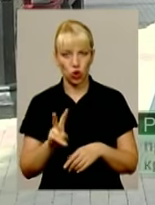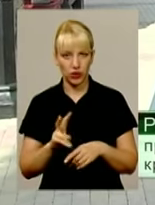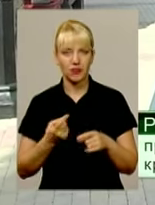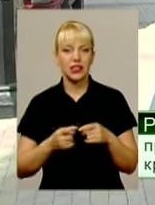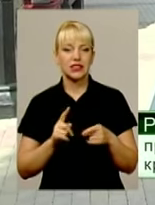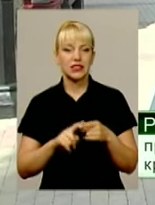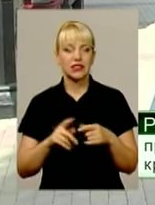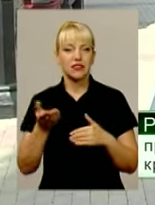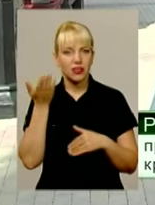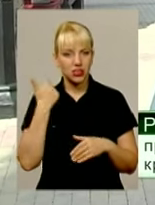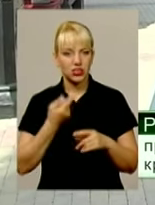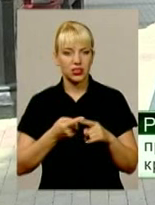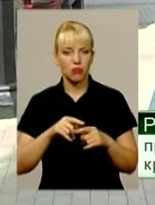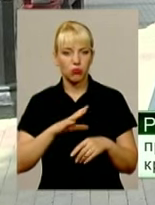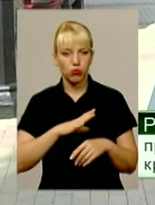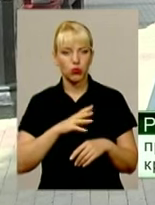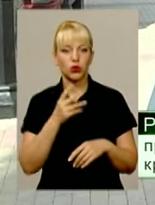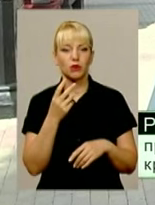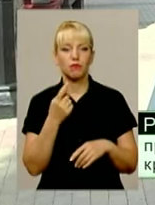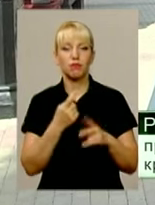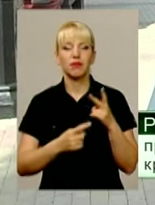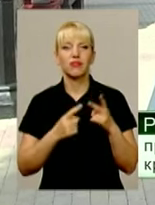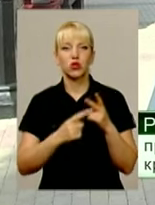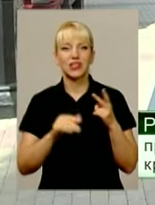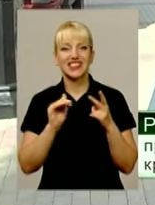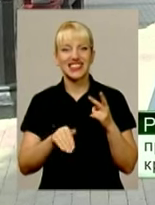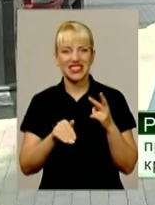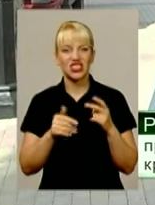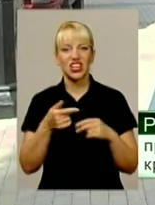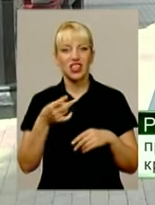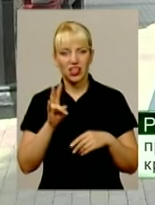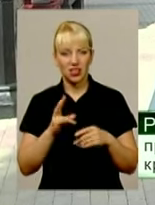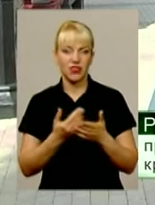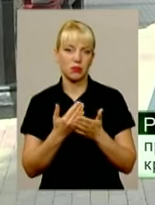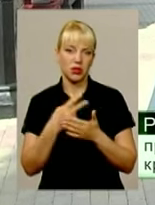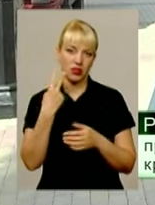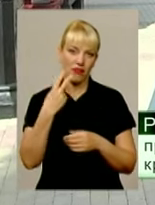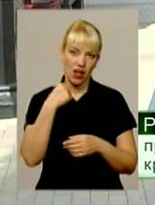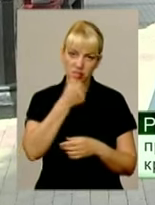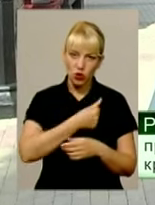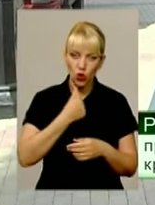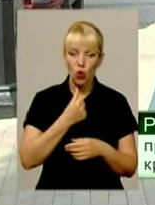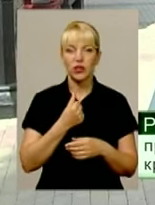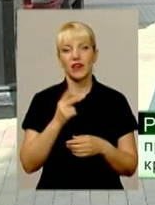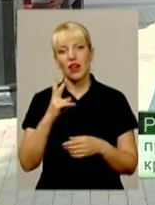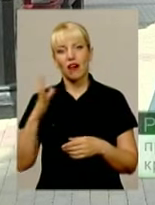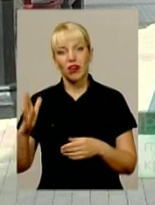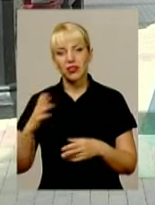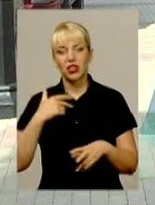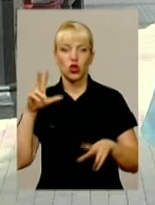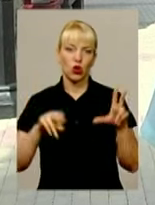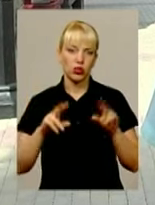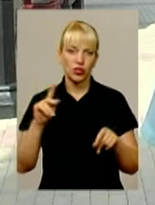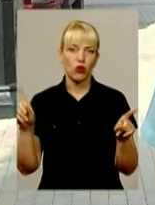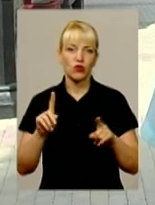час це було максимум півтора тисячі гривень. Люди брали на 20 років кредит, однокімнатну квартиру, розраховували на те,